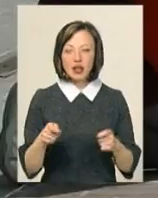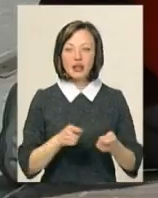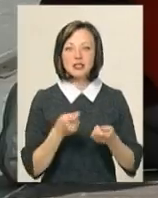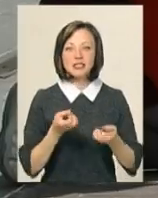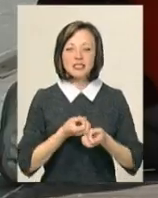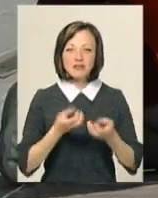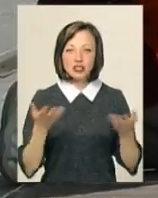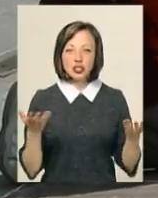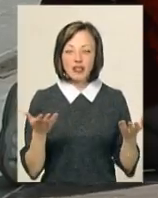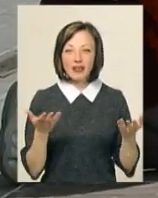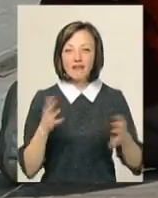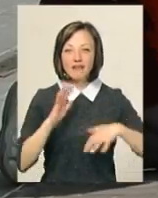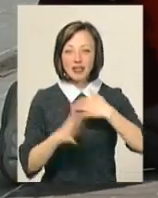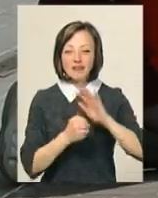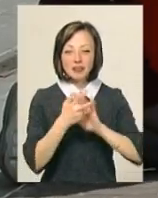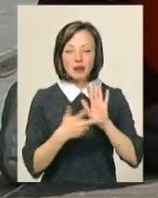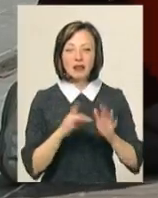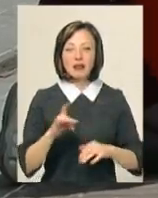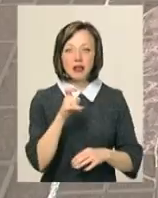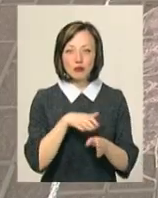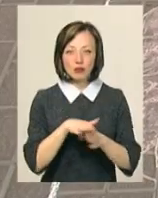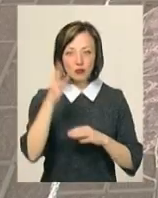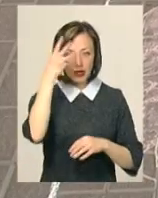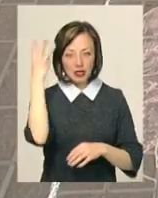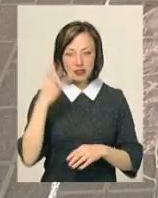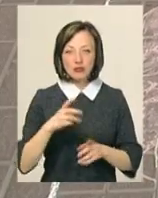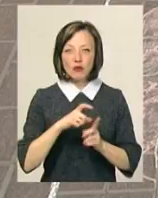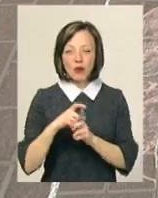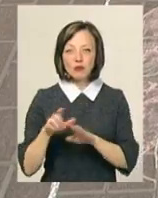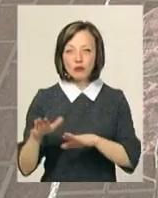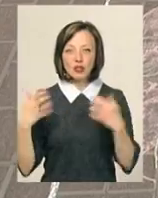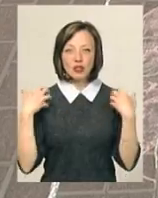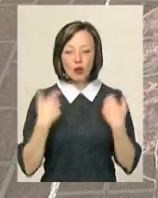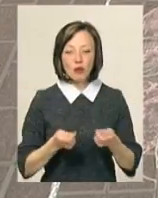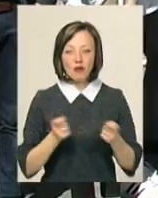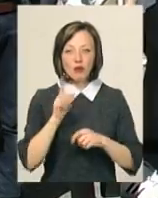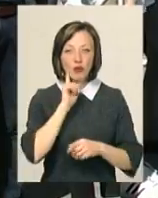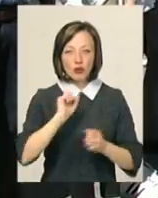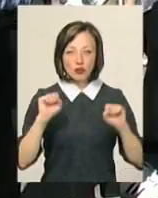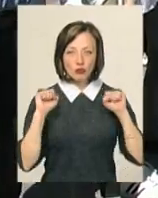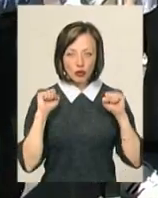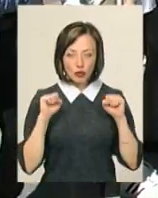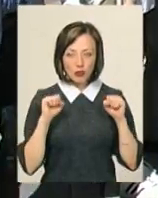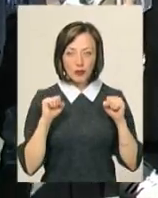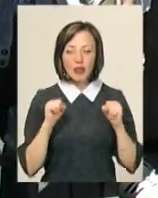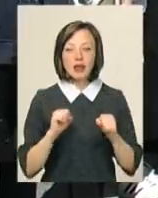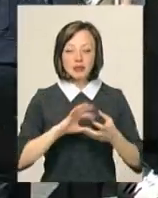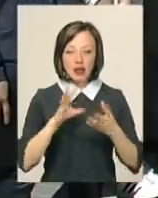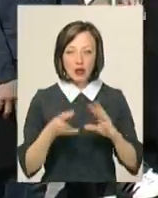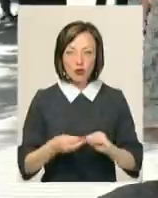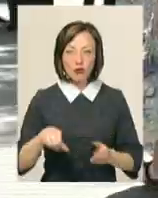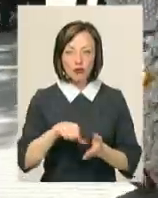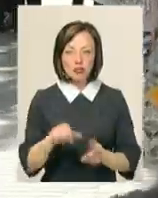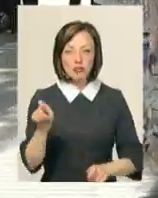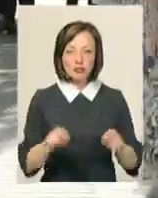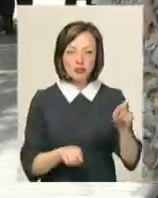18-й відбувся у Хмельницькому. За словами заступника начальника управління молоді та спорту Хмельницької міської ради Олени Мандзій, загалом участь